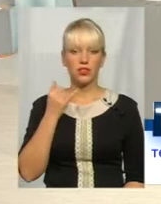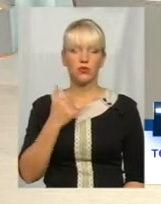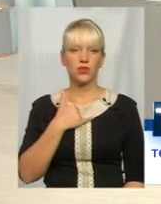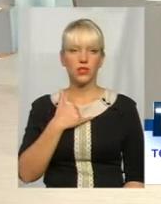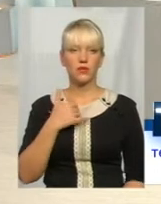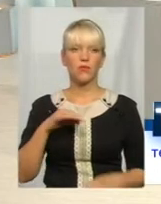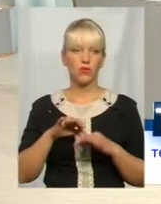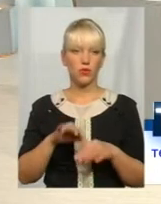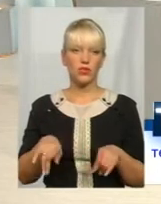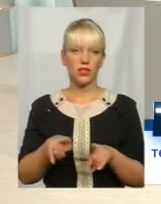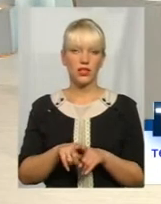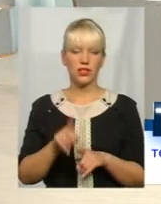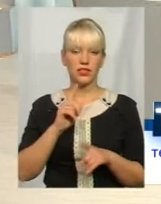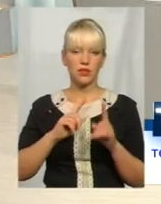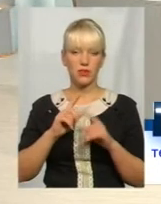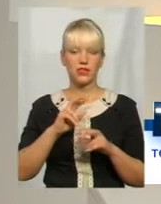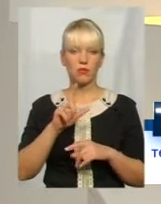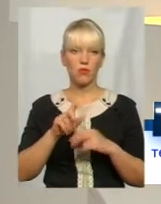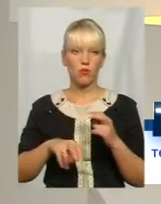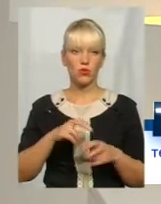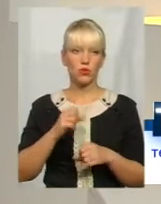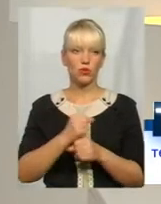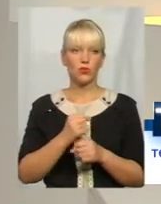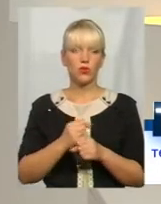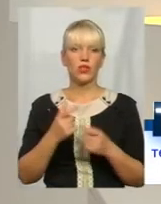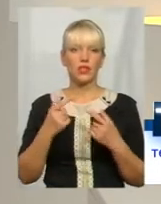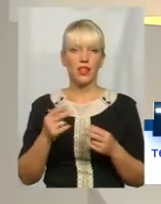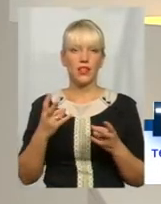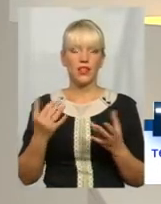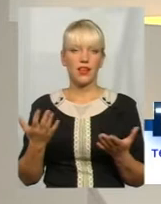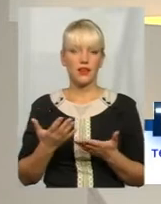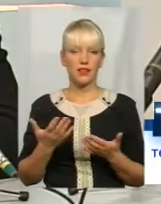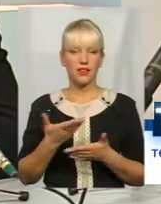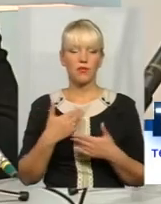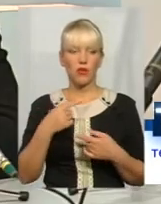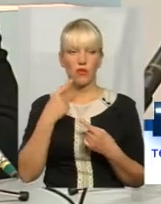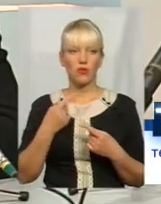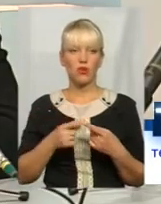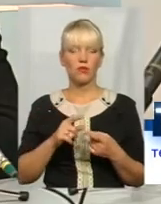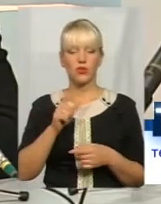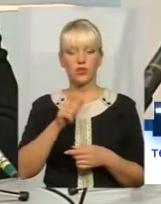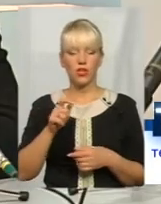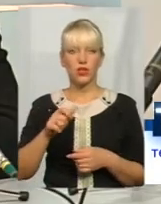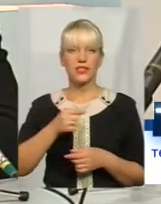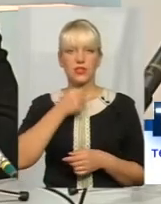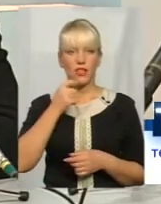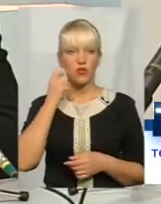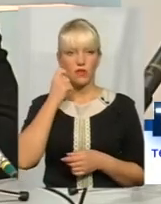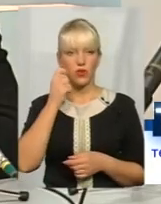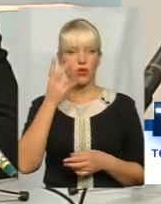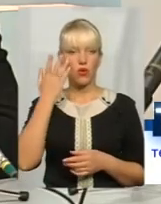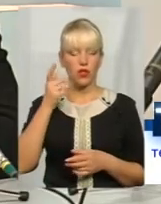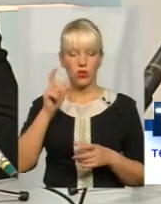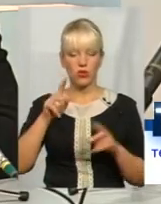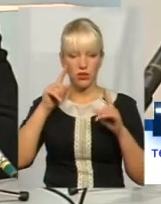проводяться такі семінари з техніки пошуку роботи, на яких, ми кажемо, людей старшого віку, можливо, коли вона в розпечі